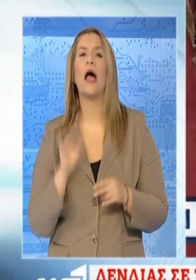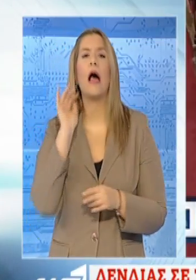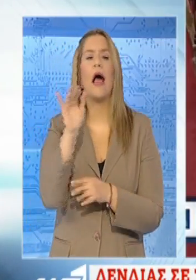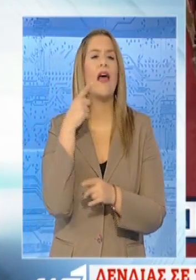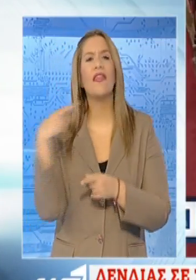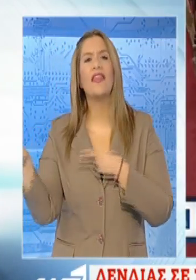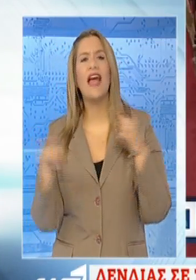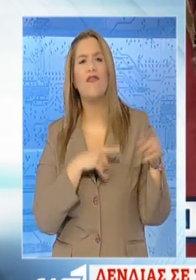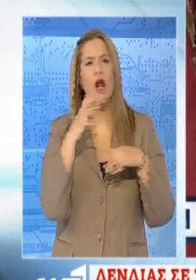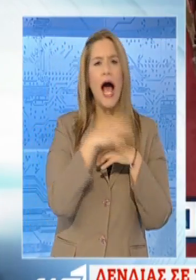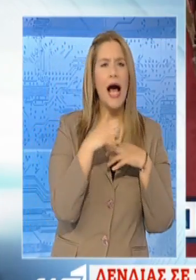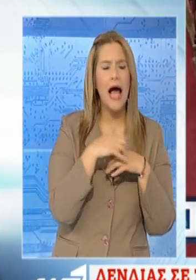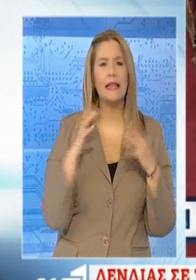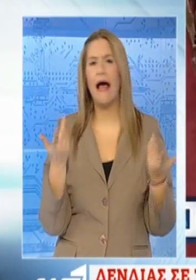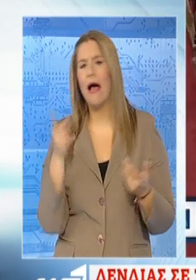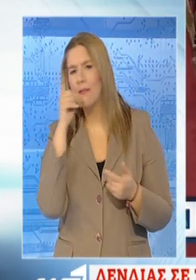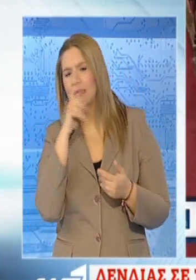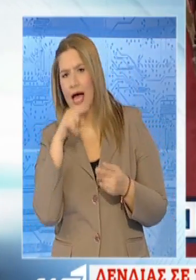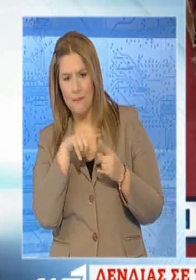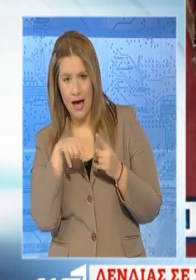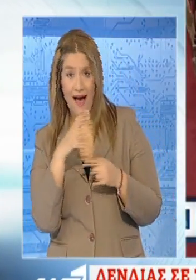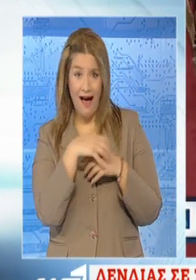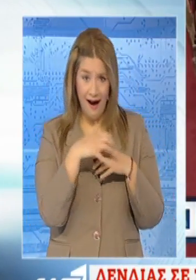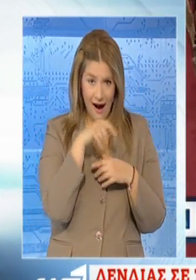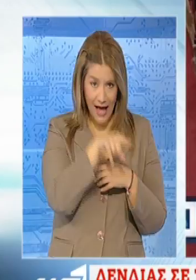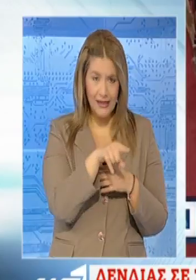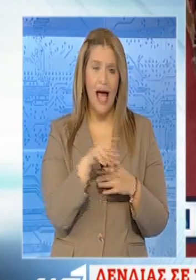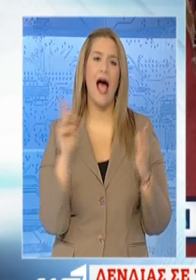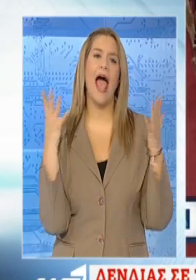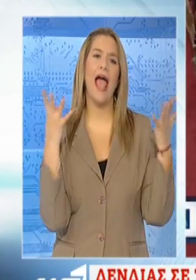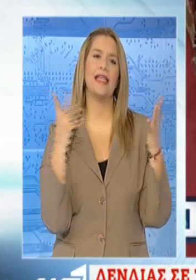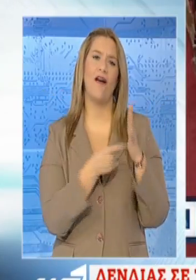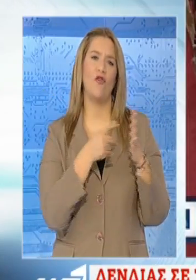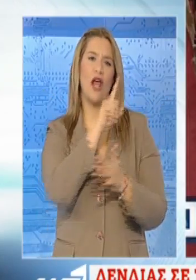διαφορά ανάμεσα στη γάτα και στο ψέμα, ότι η γάτα έχει μόνο εννιά ζωές.